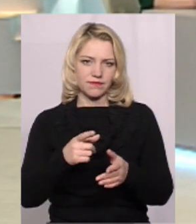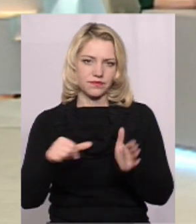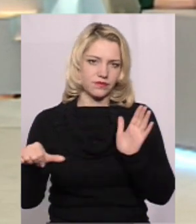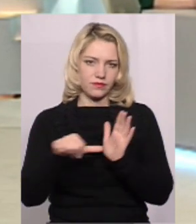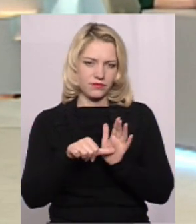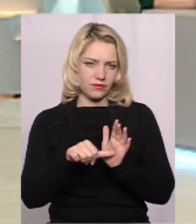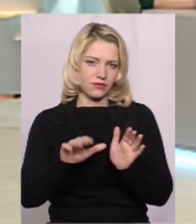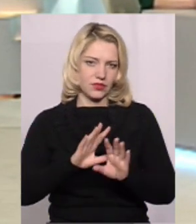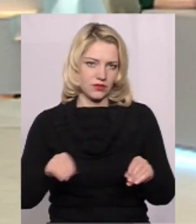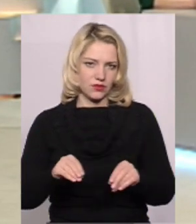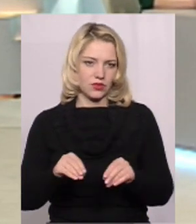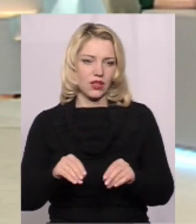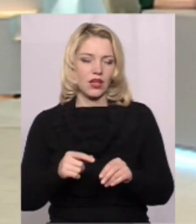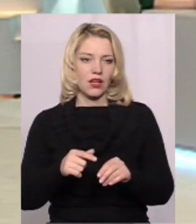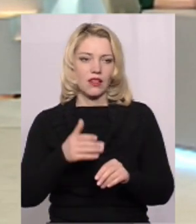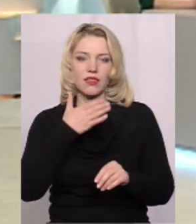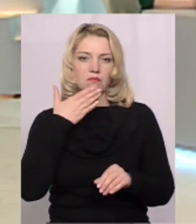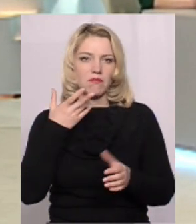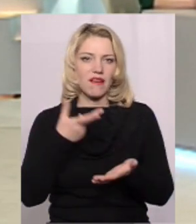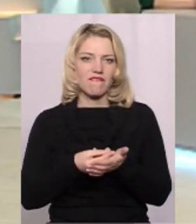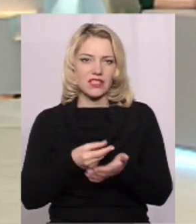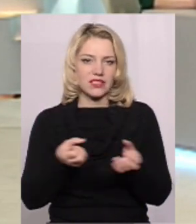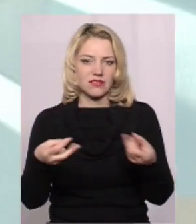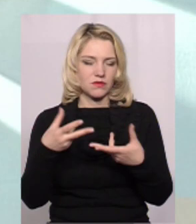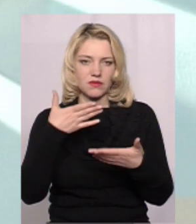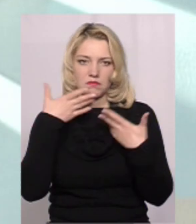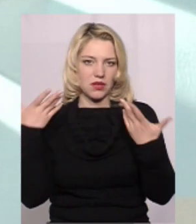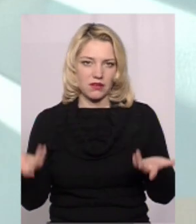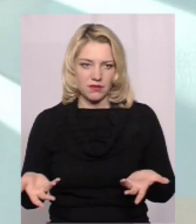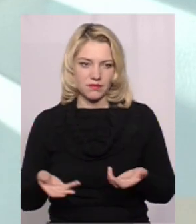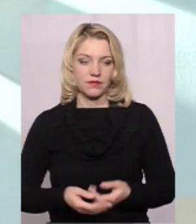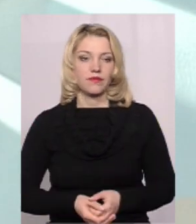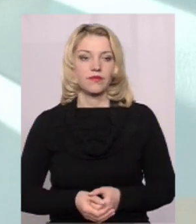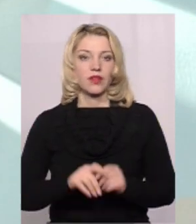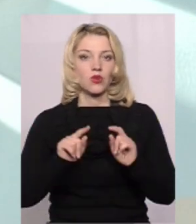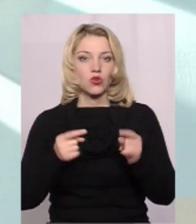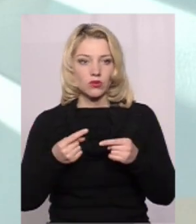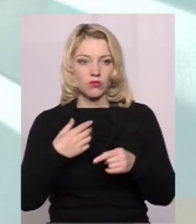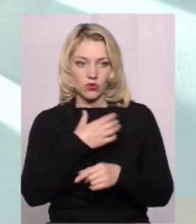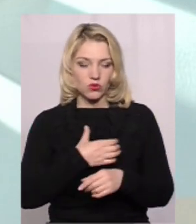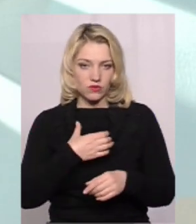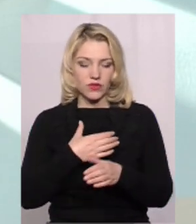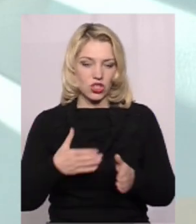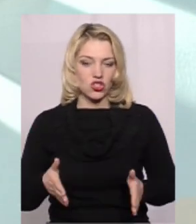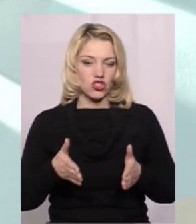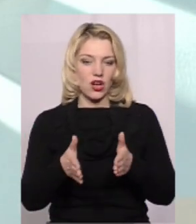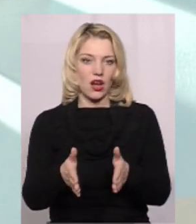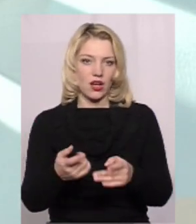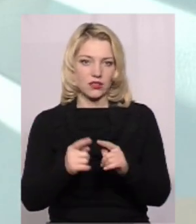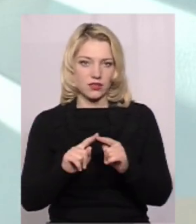проти неї лік, немає вакцини Тому основний шлях – це